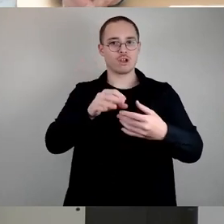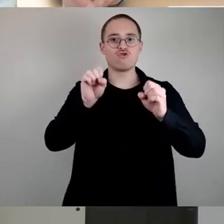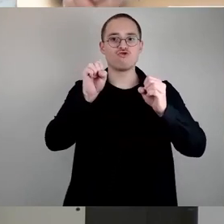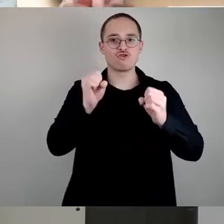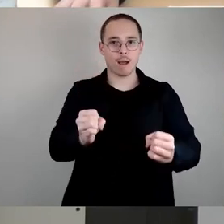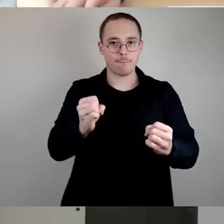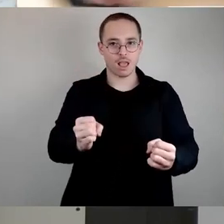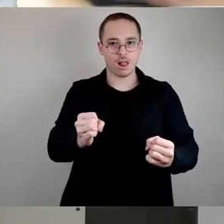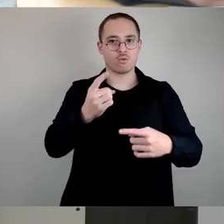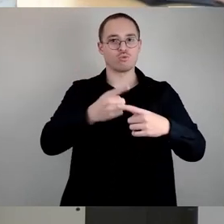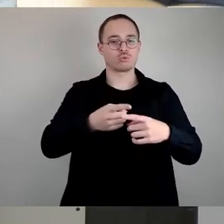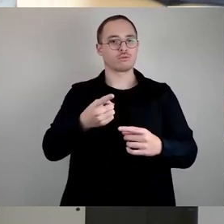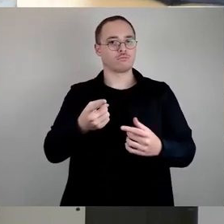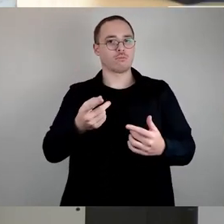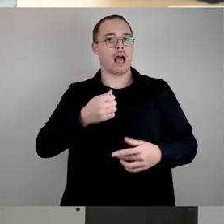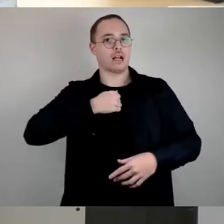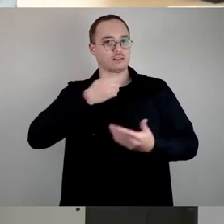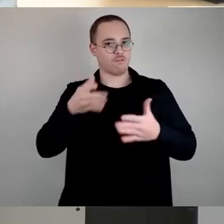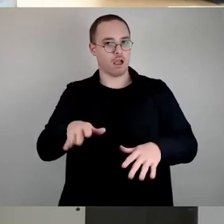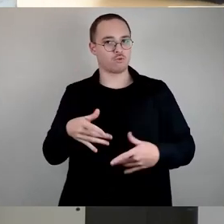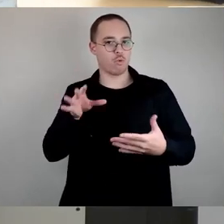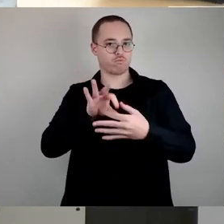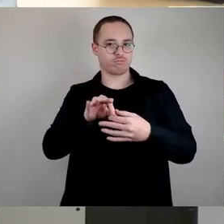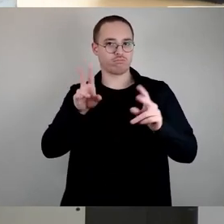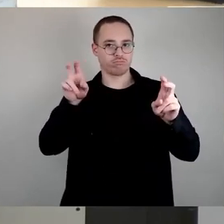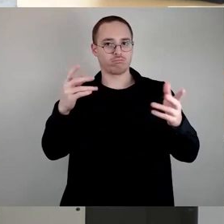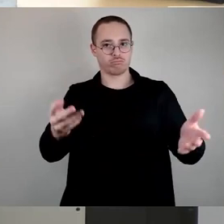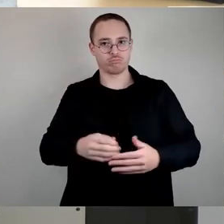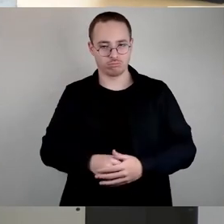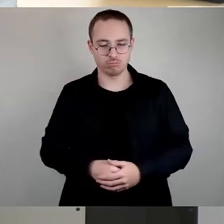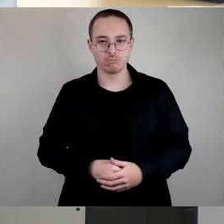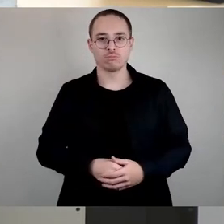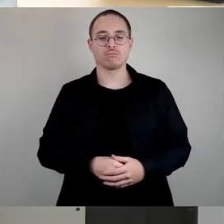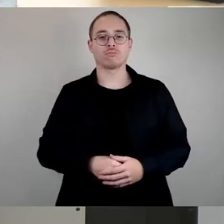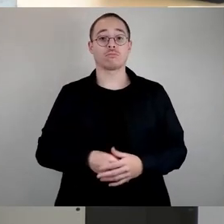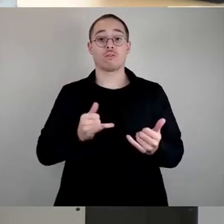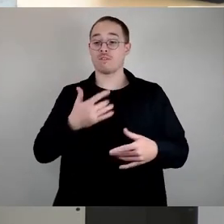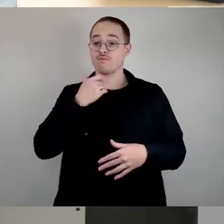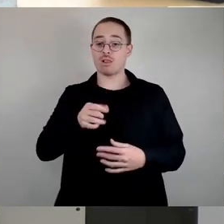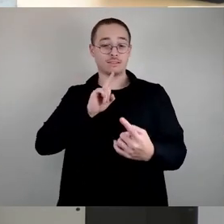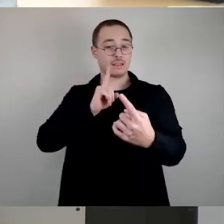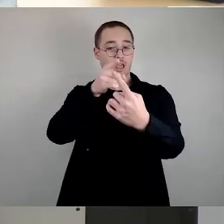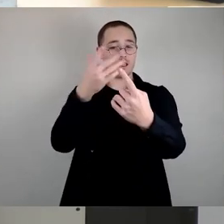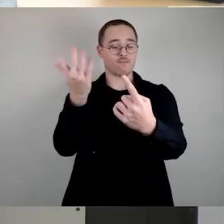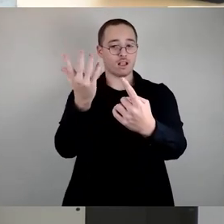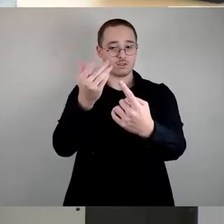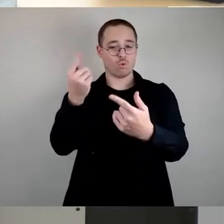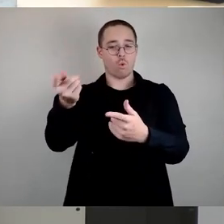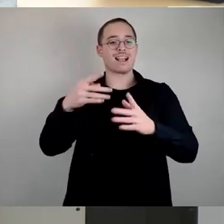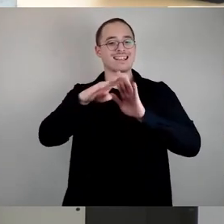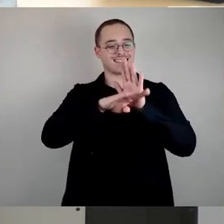weitgehend vor Gebührensteigerungen geschützt und langfristig steuern wir auf das Ziel der Beitragsfreiheit in den gesetzlich vorgegebenen Mindestrahmen zu.